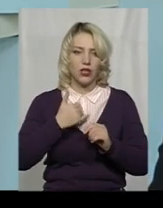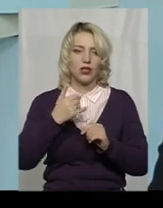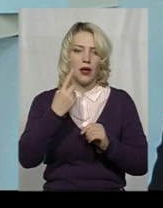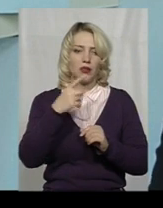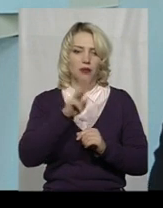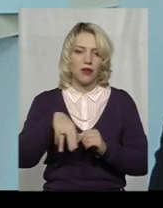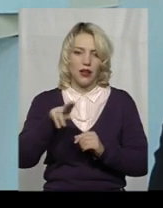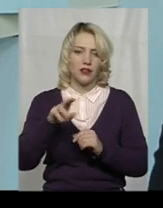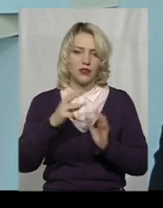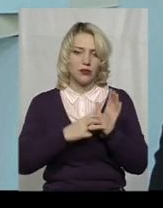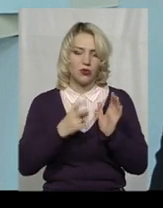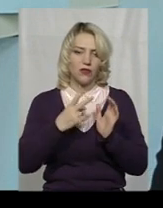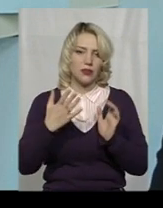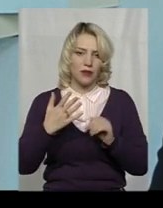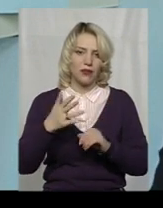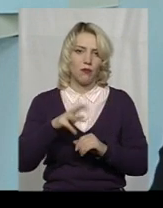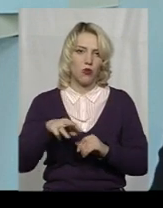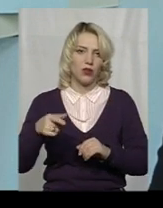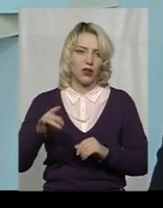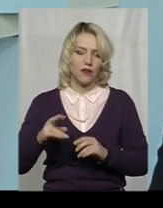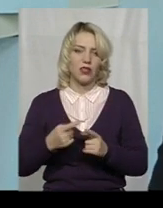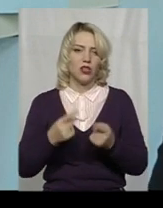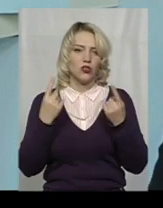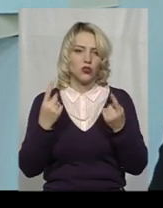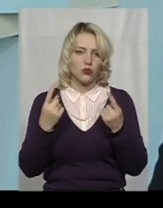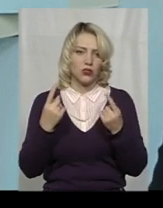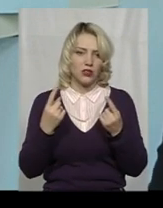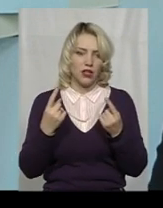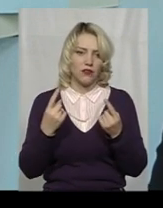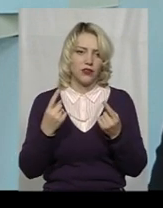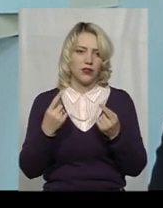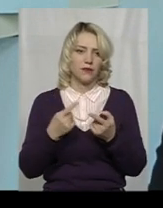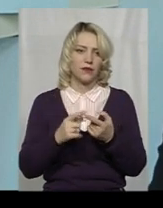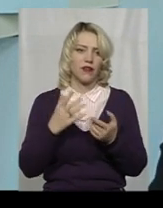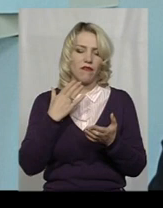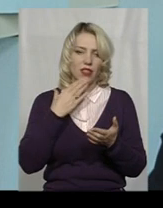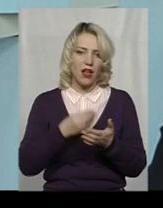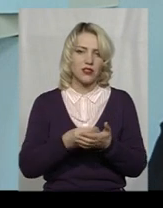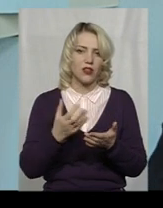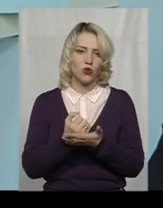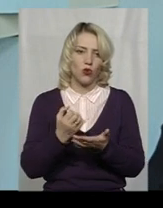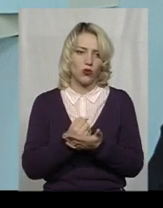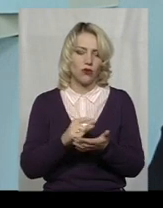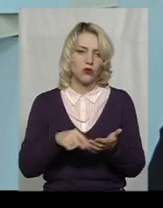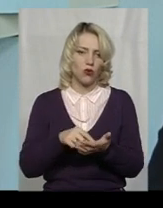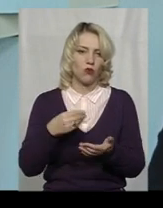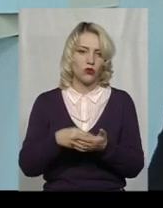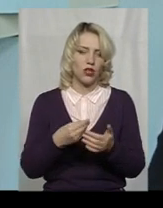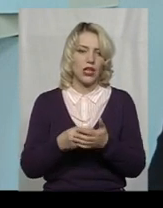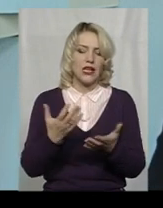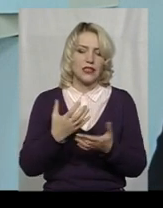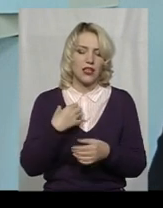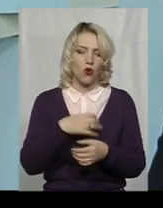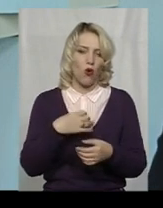мільярд 825 мільйонів гривень. Тобто, суттєві нарощення саме власних доходів міського бюджету. З яких основних